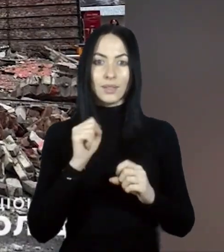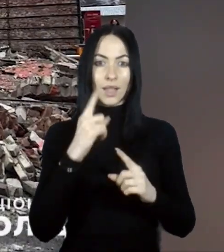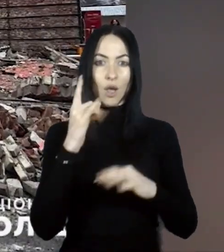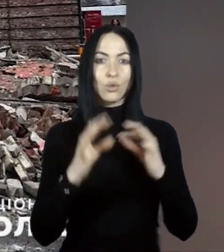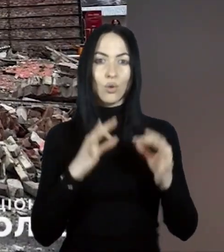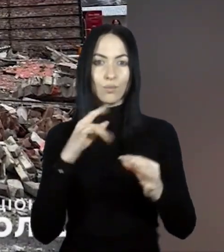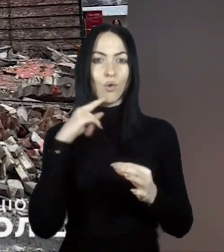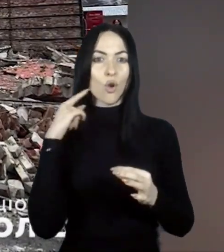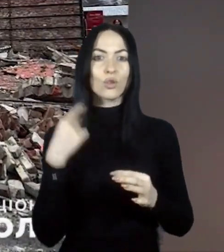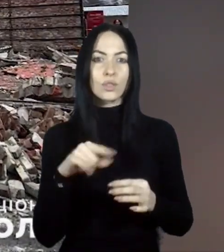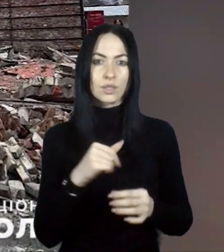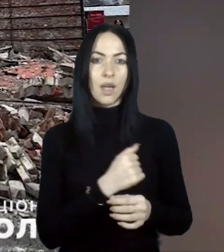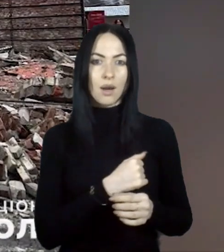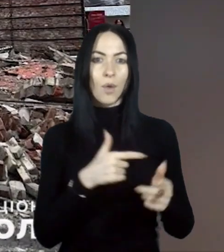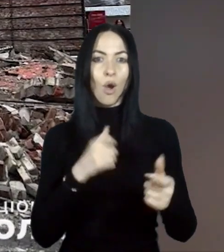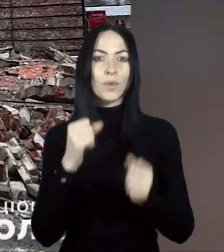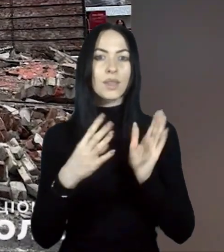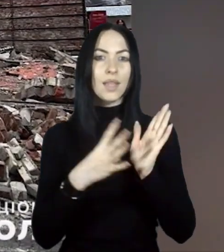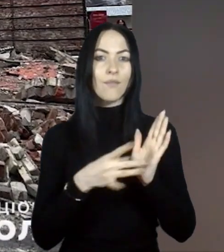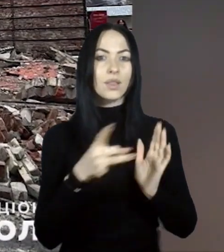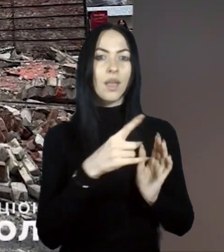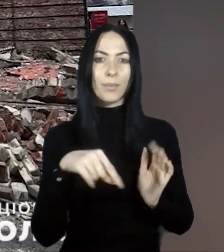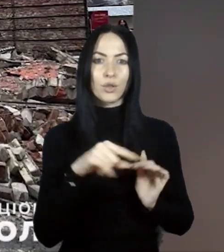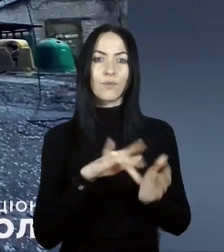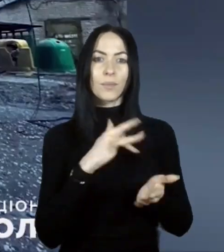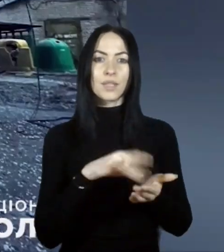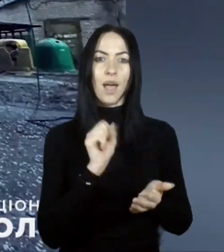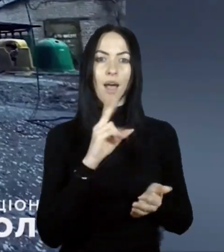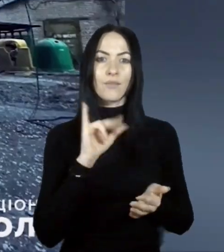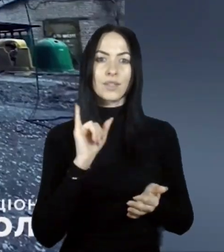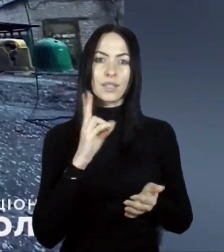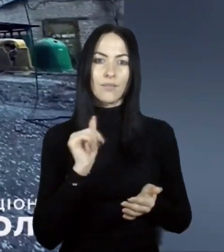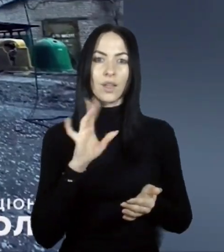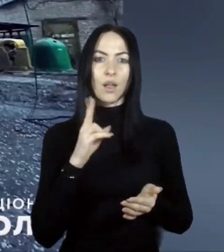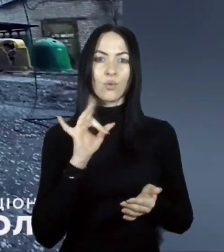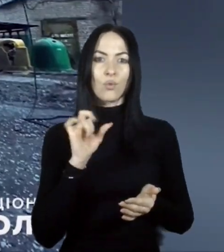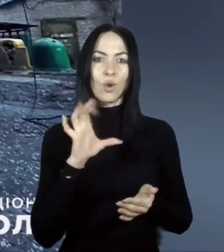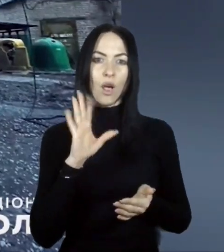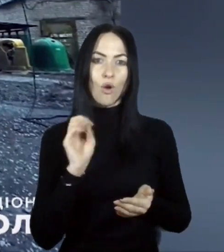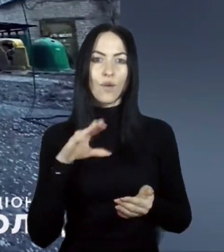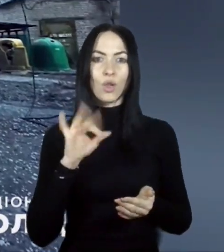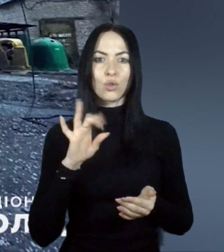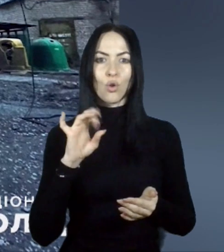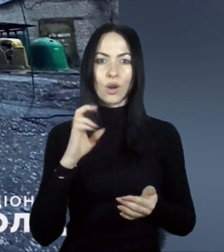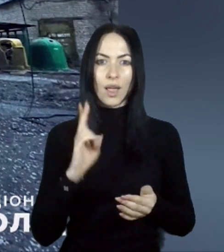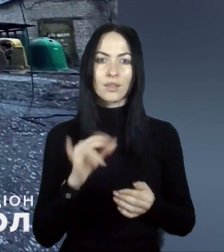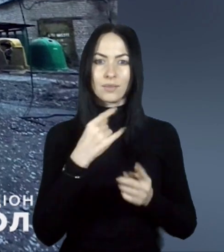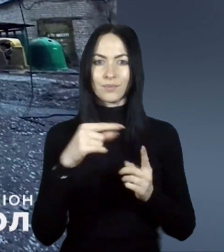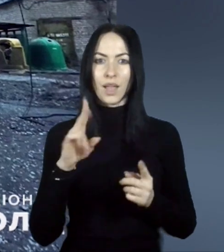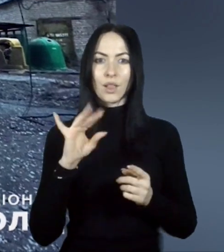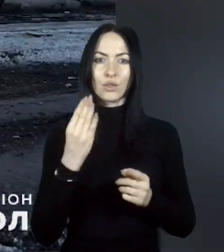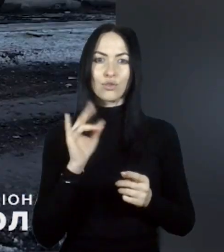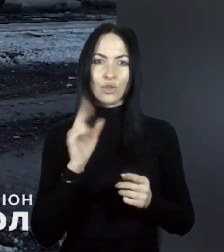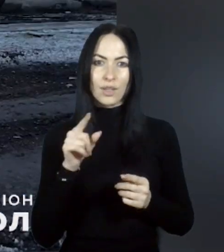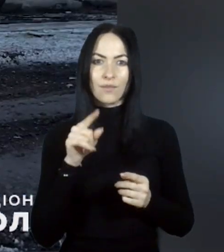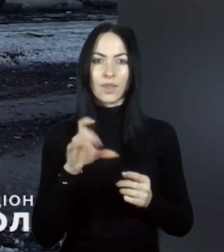обстріляла 9 населених пунктів – міста Авдіївка, Курахове, Торецьк, а також Очеретине, Бердичі, Берестки, Кліщіївку, Орлівку та